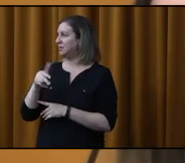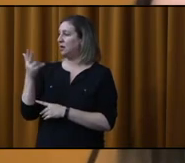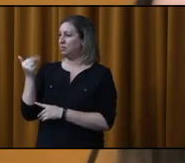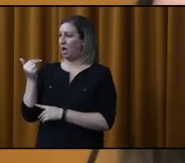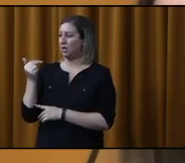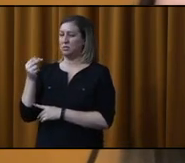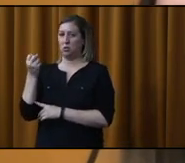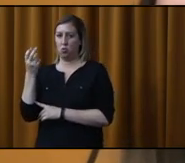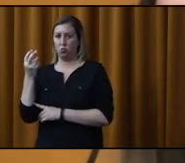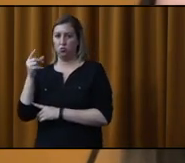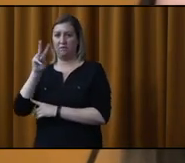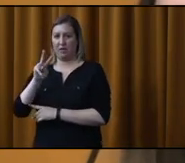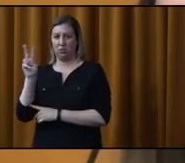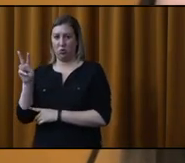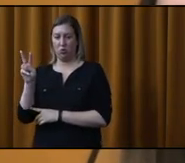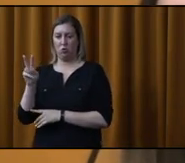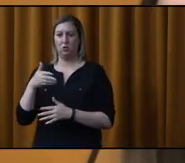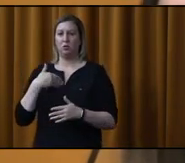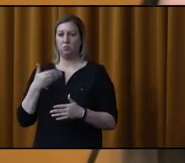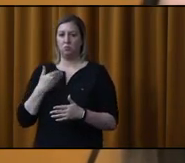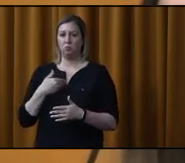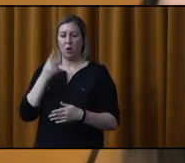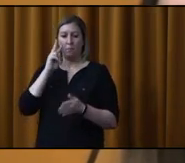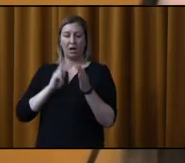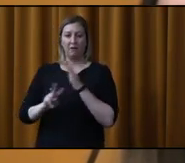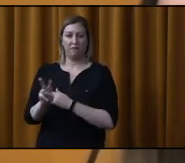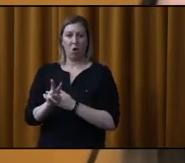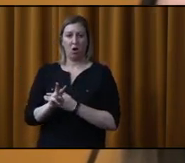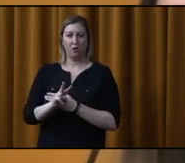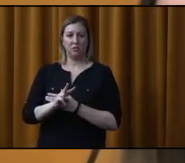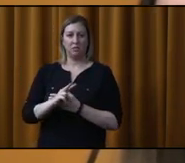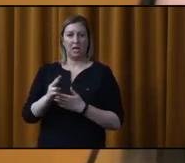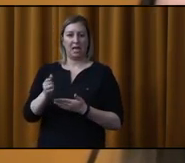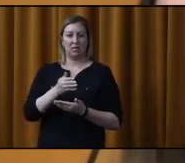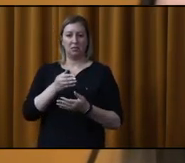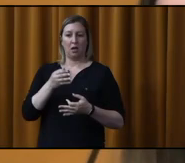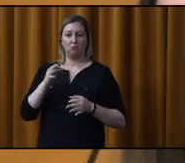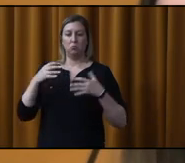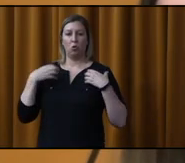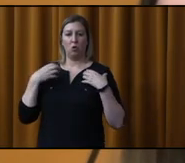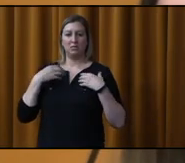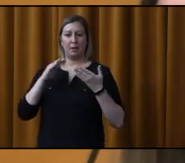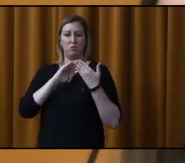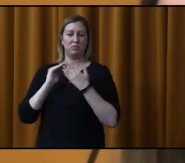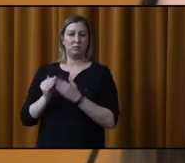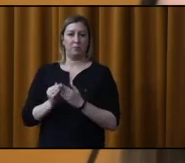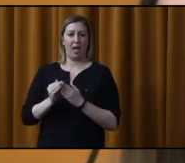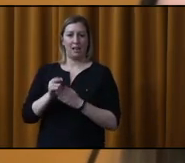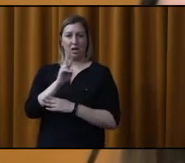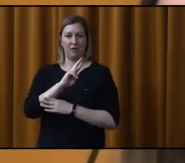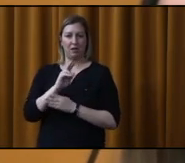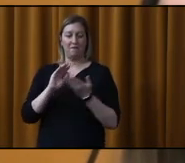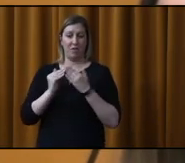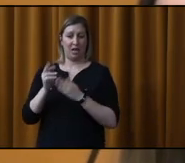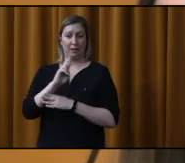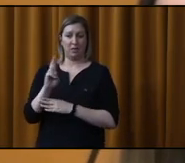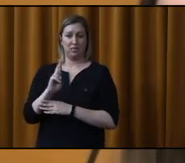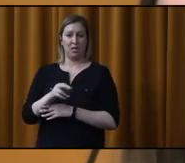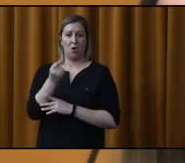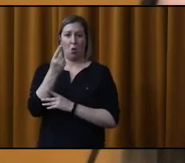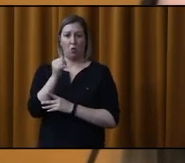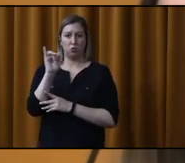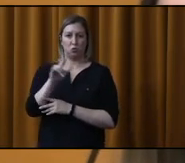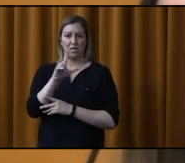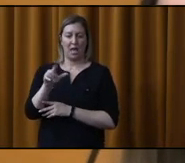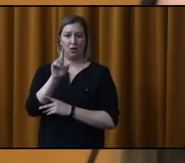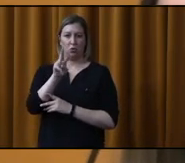12 22, afin de prévoir la tenue de la séance régulière du Conseil municipal de la Ville de Repentigny, le 11 juillet